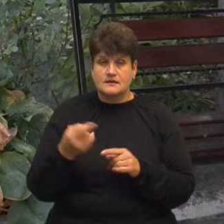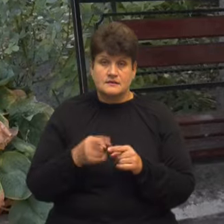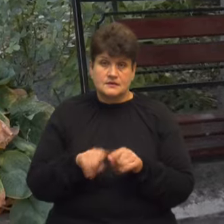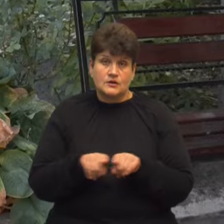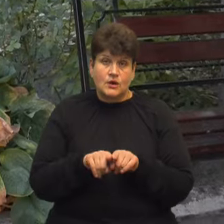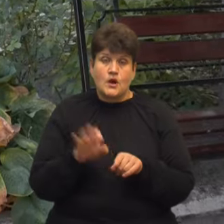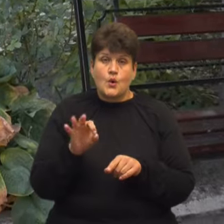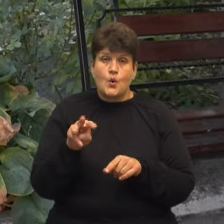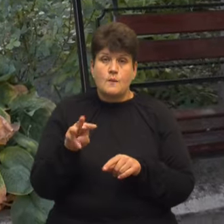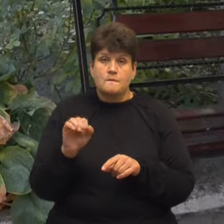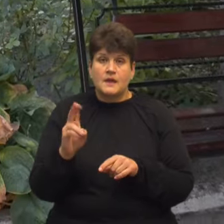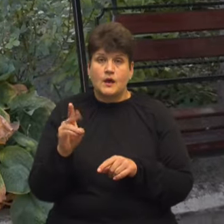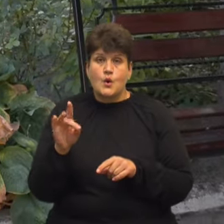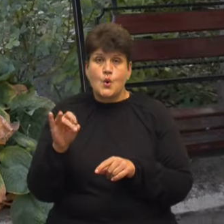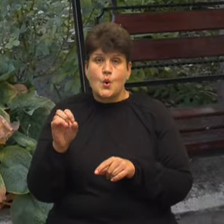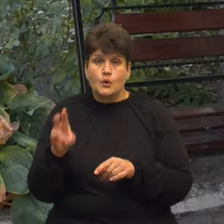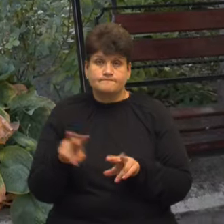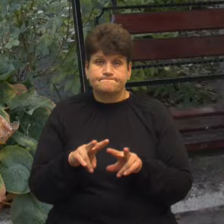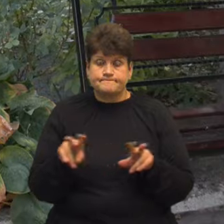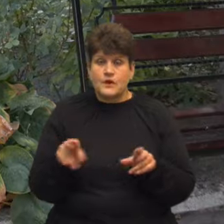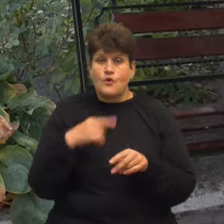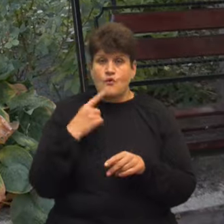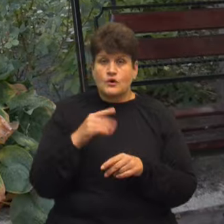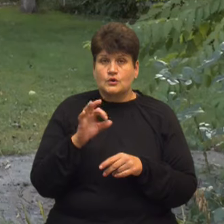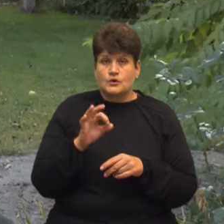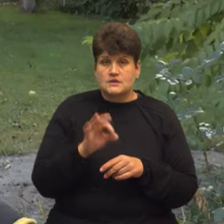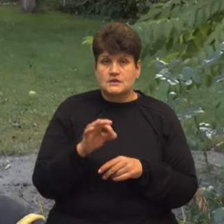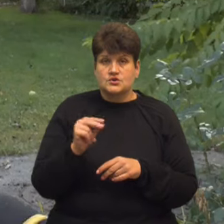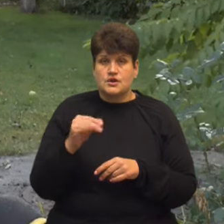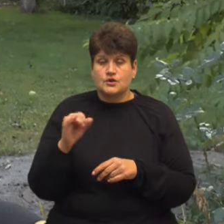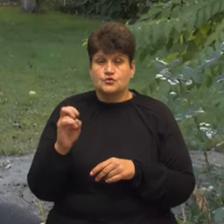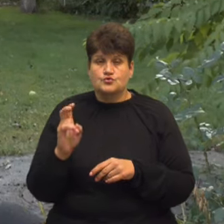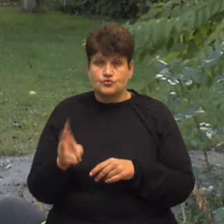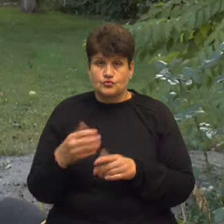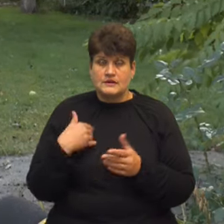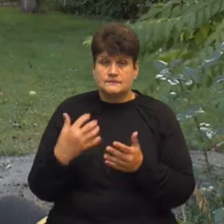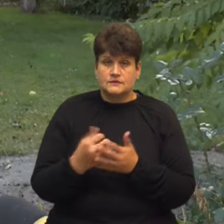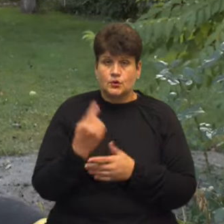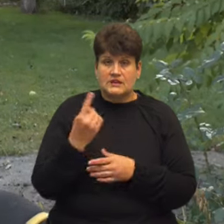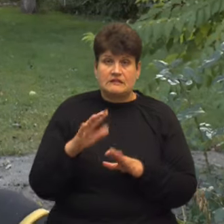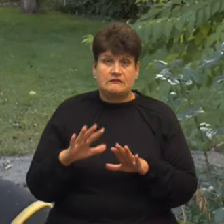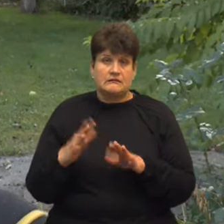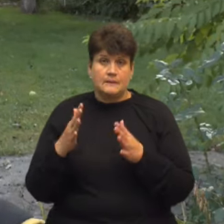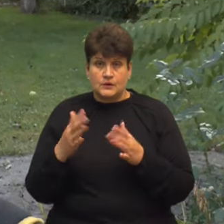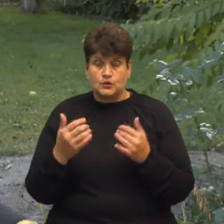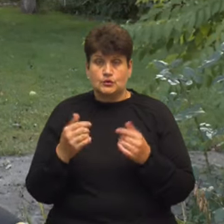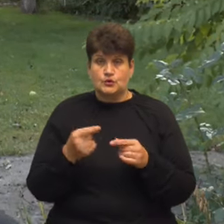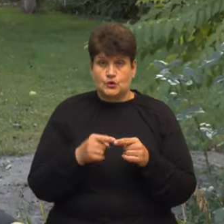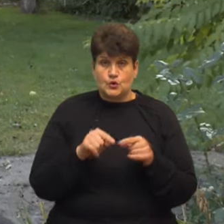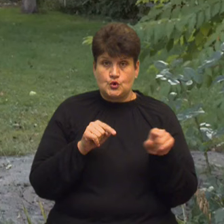омікрон, каже головна санітарна лікарка області Оксана Чайчук У нас виявлений тільки один випадок цього